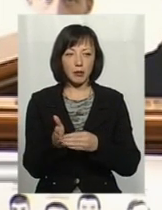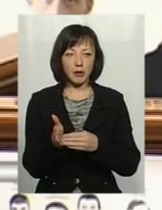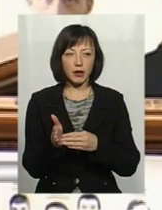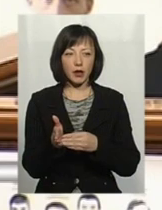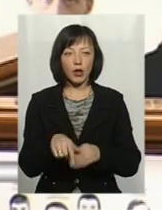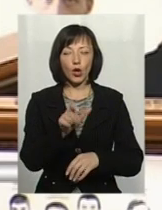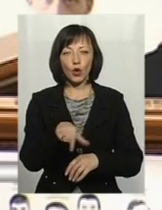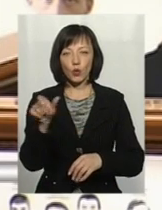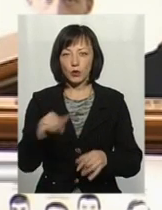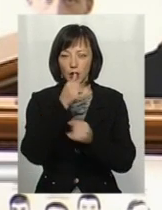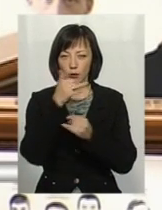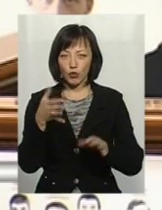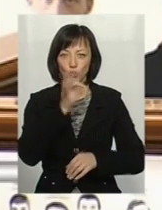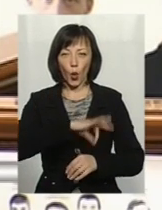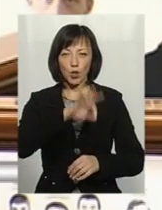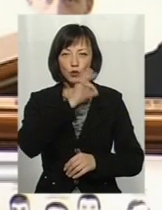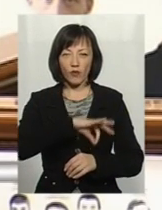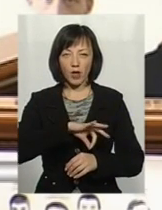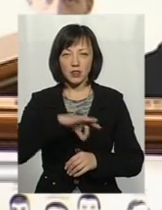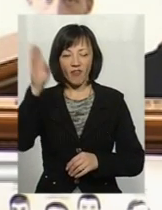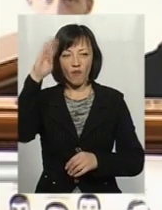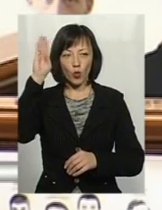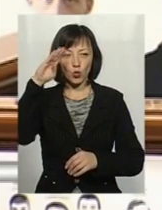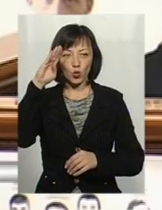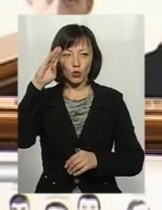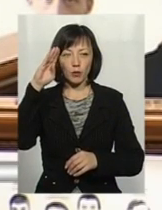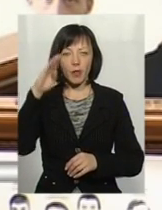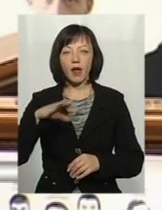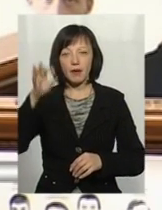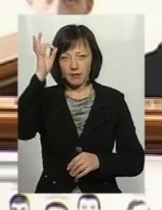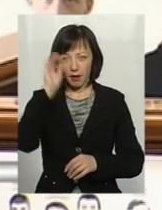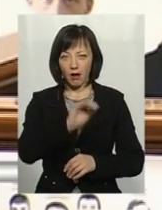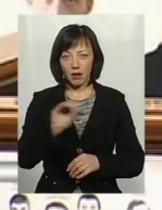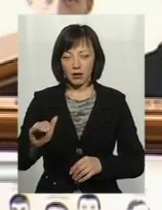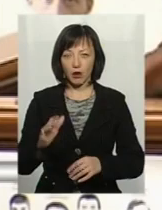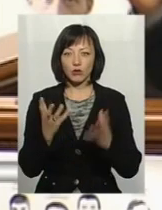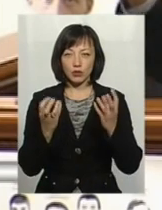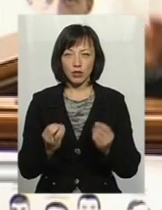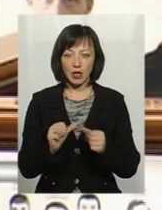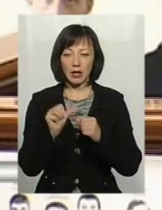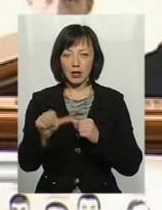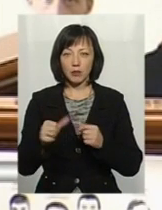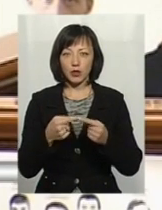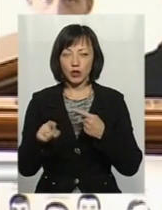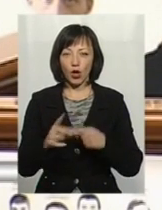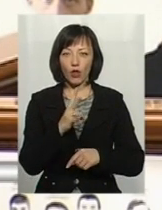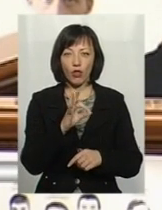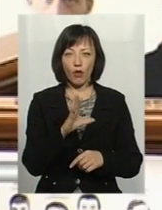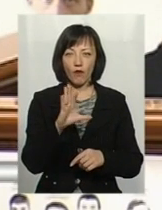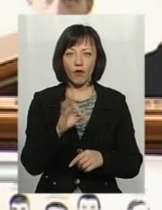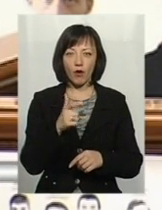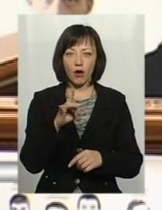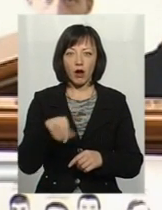Люди не можуть користуватися водою. А нагадаю, що крім всього іншого, і таке місто, як Новоград-Волинський, 56